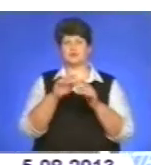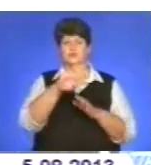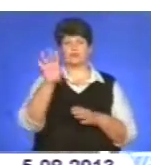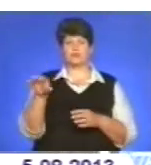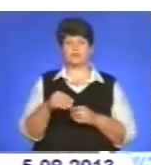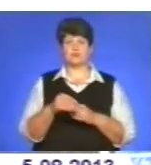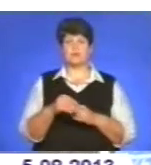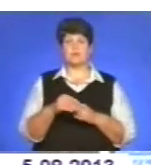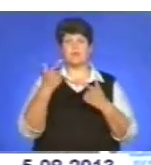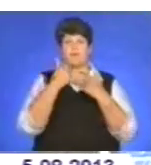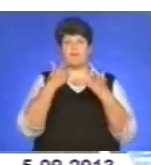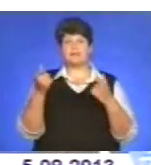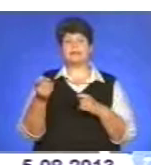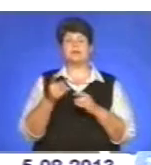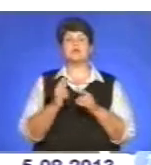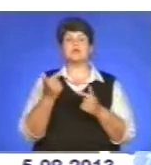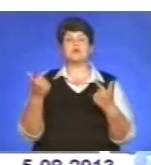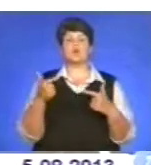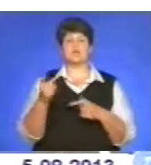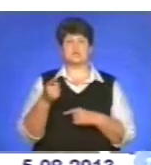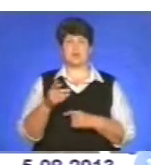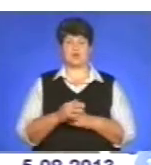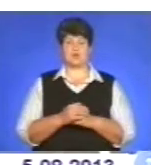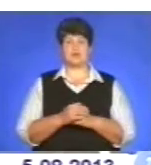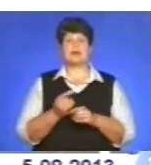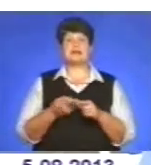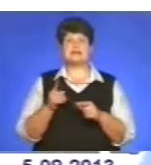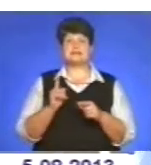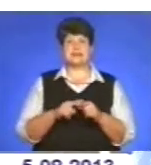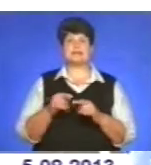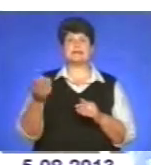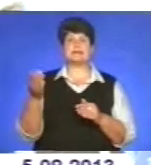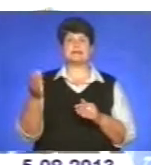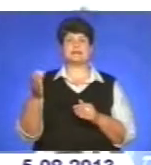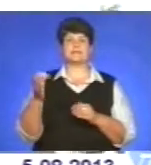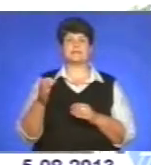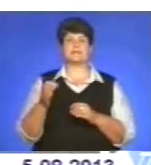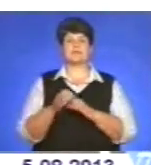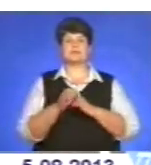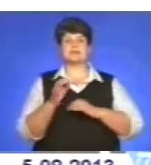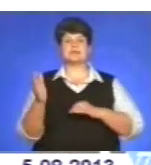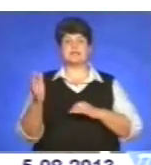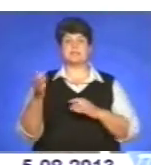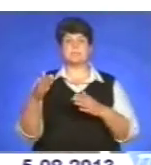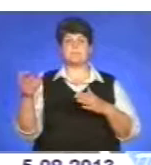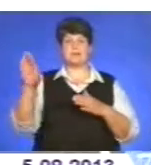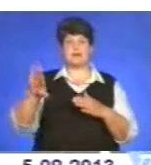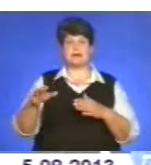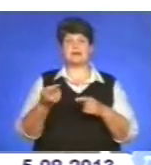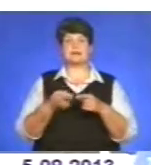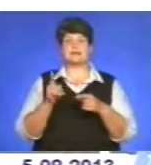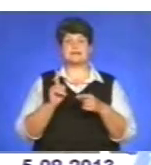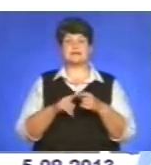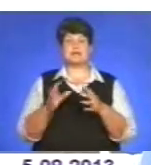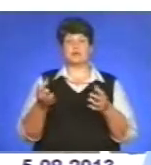І попередити тернополян, і гостить Тернополю. Оцей східний берег наш, це така ловушка, що